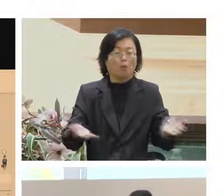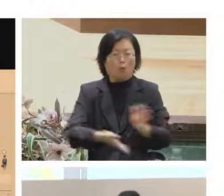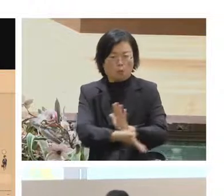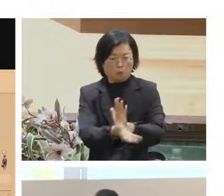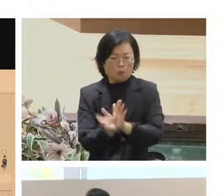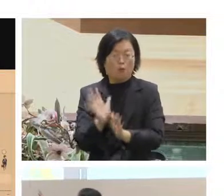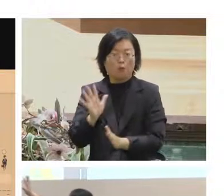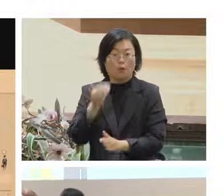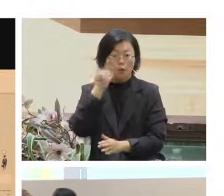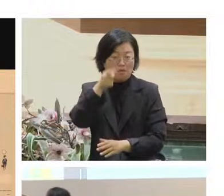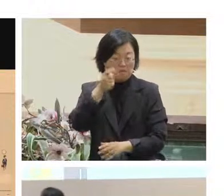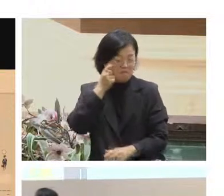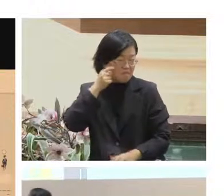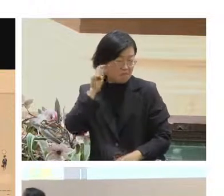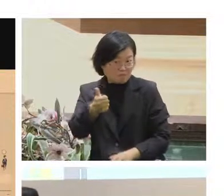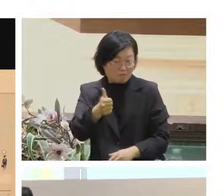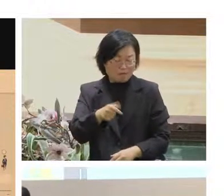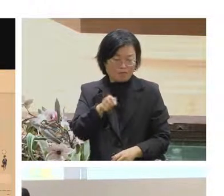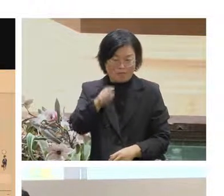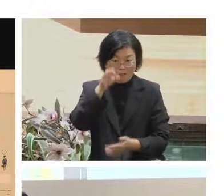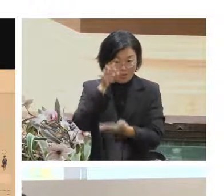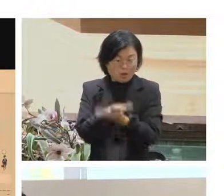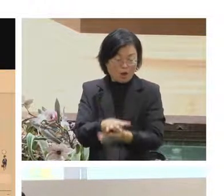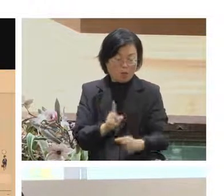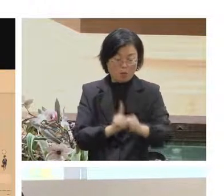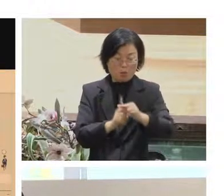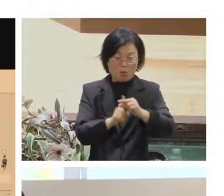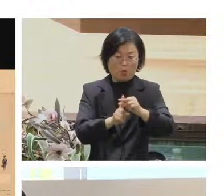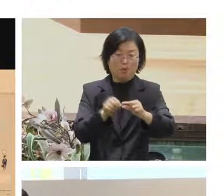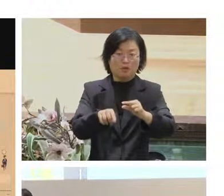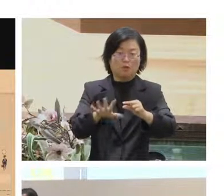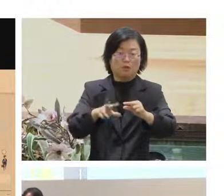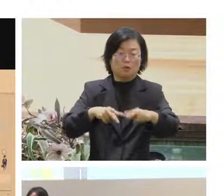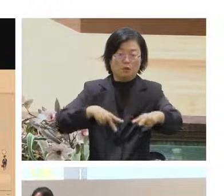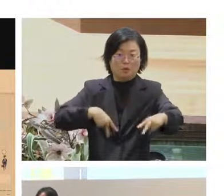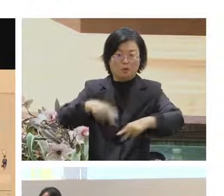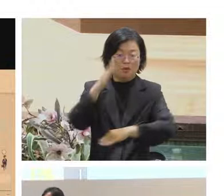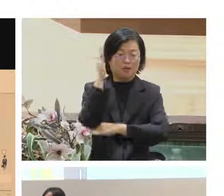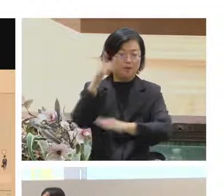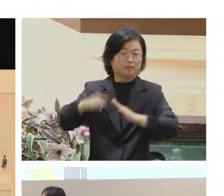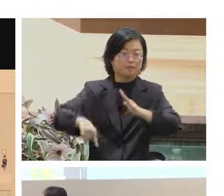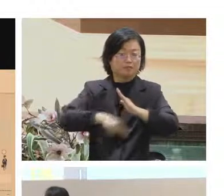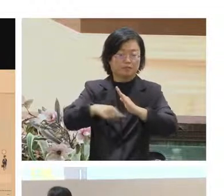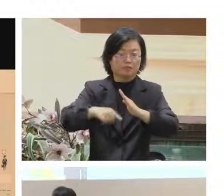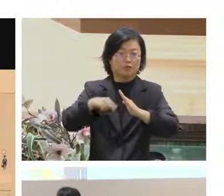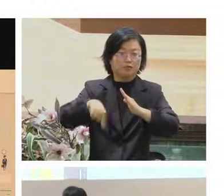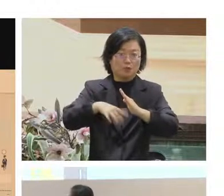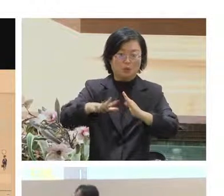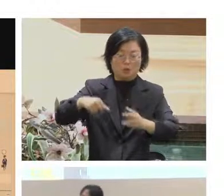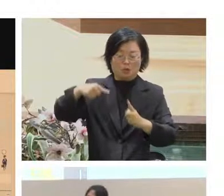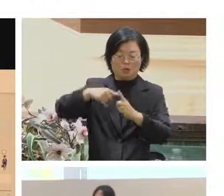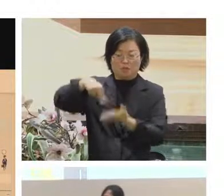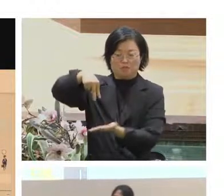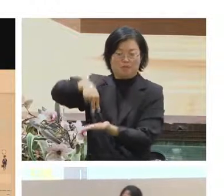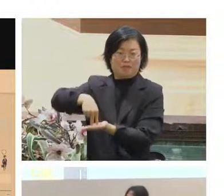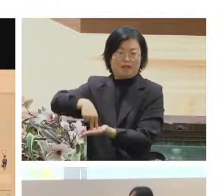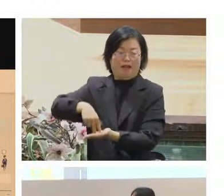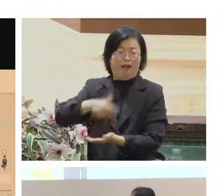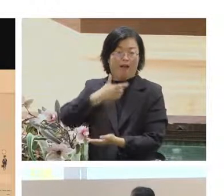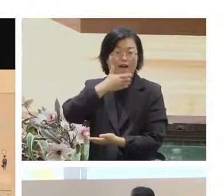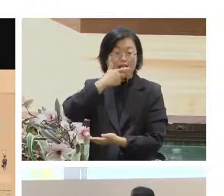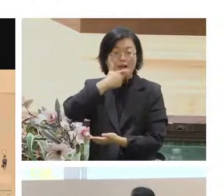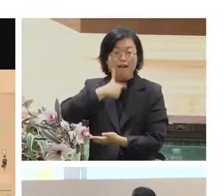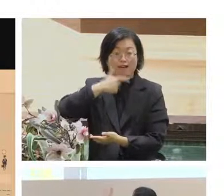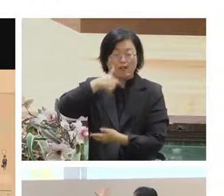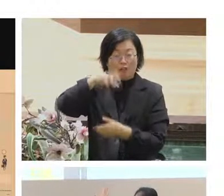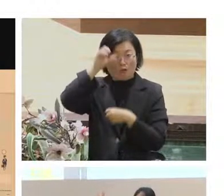大家眼睛立一點的話可以看到中間這邊那裡有一個行政院旁邊站的就是我們的唐鳳正偉所以那時候